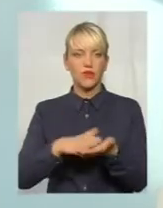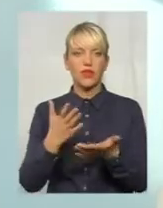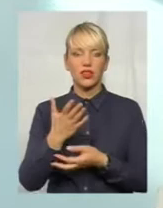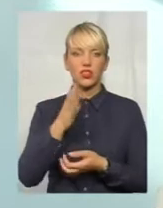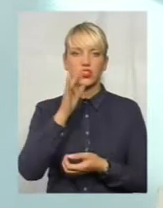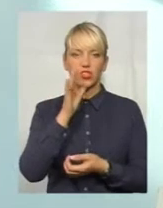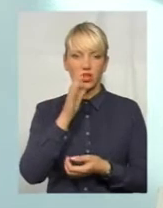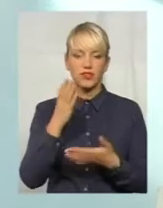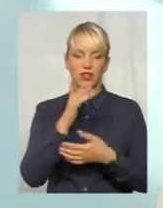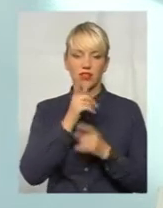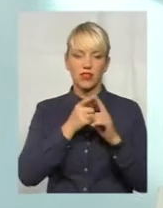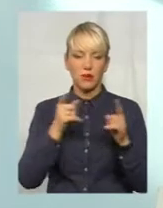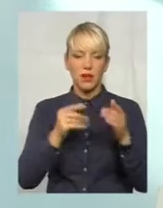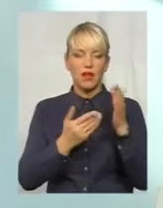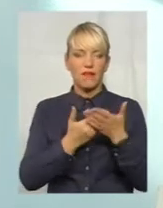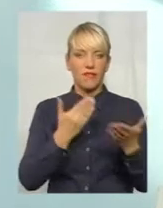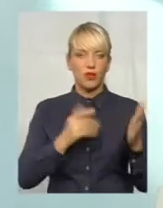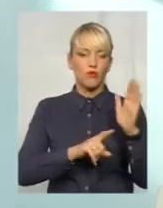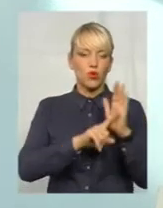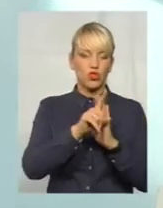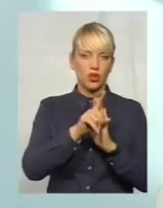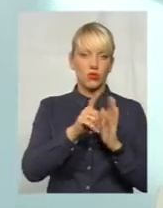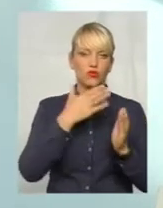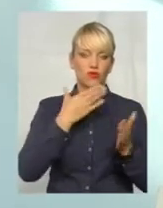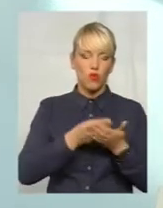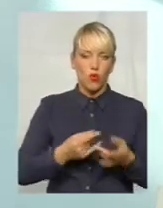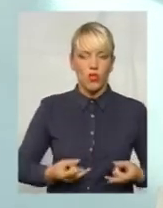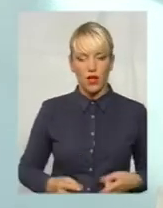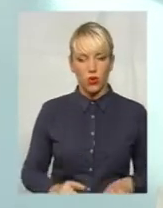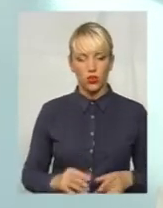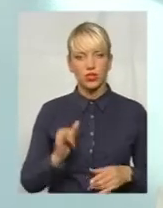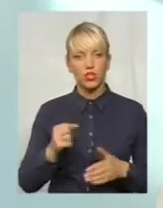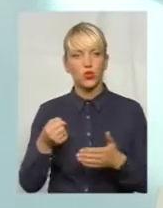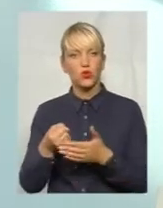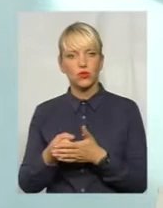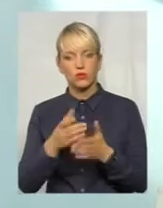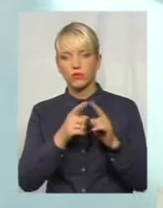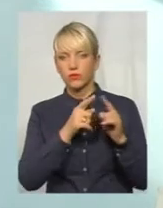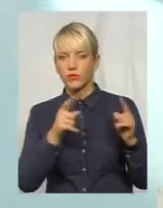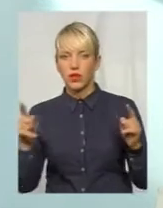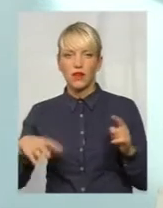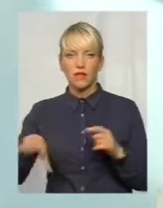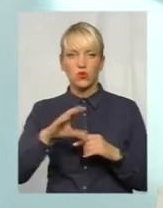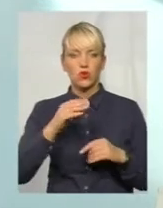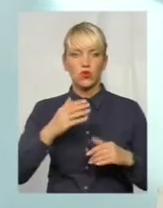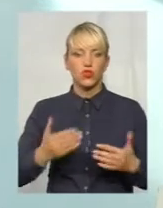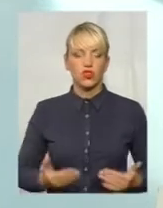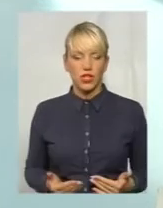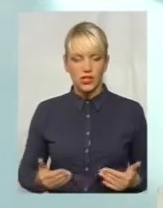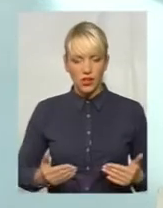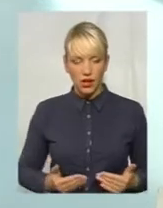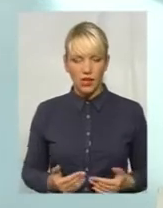спочатку, з народження свого і протягом цього життя щепитися. Якщо ми говоримо про дорослих, то після 18 років,